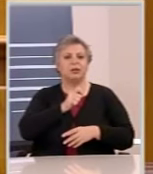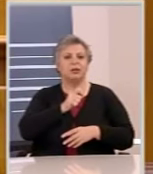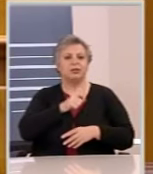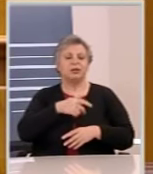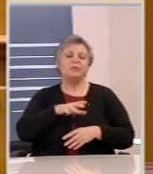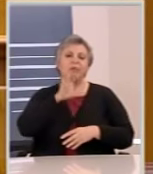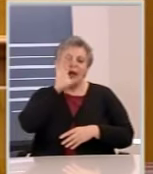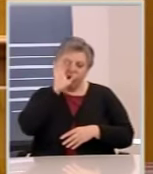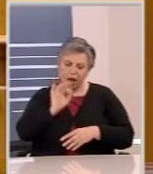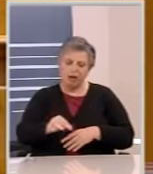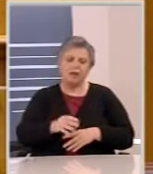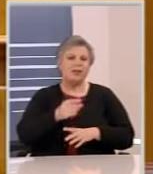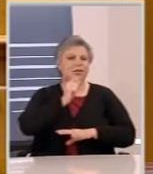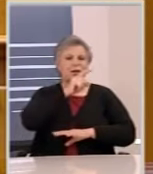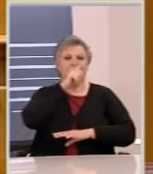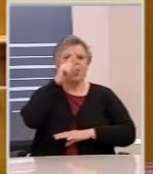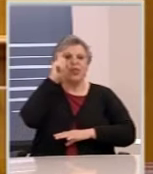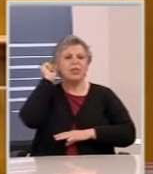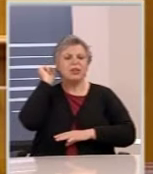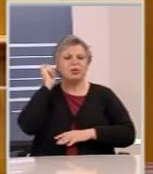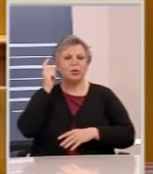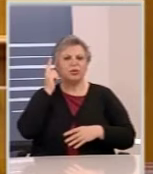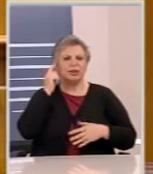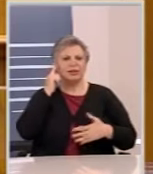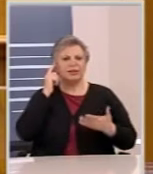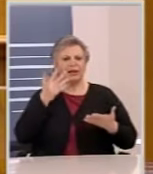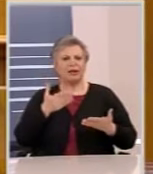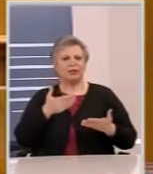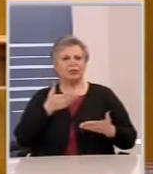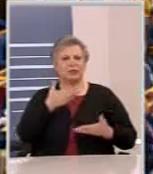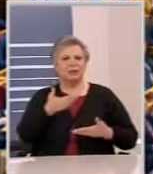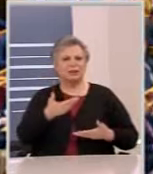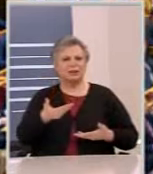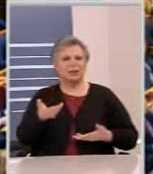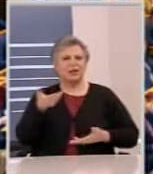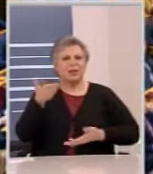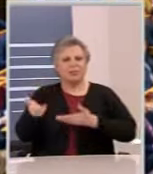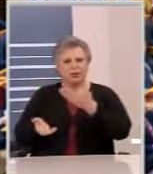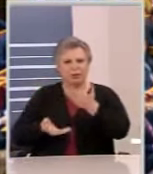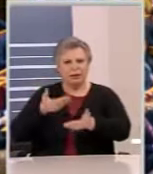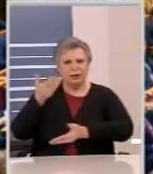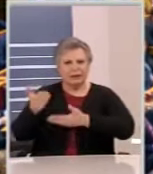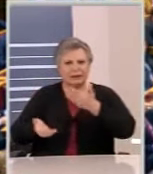παρακολουθήσει τον ιρμό των αιτημάτων και των επιχειρημάτων σας.